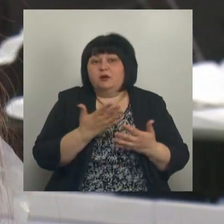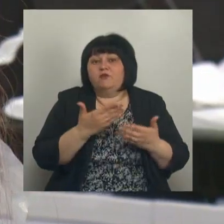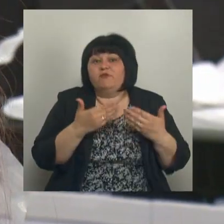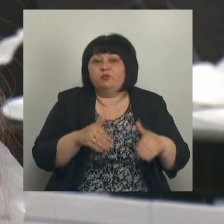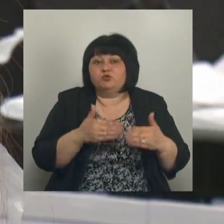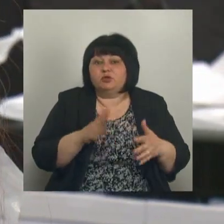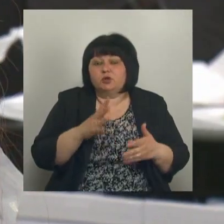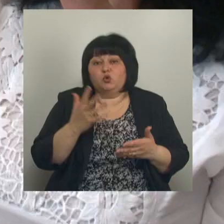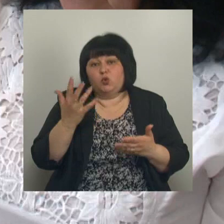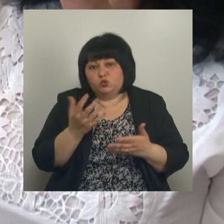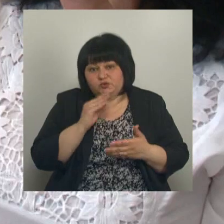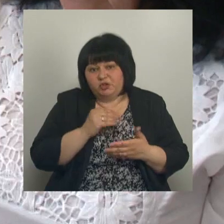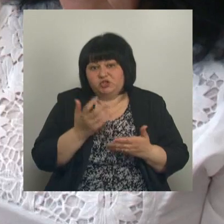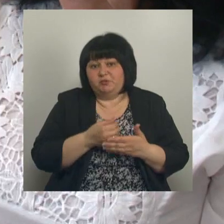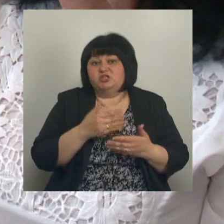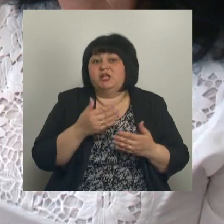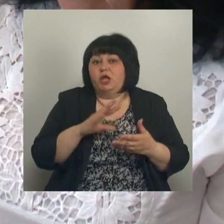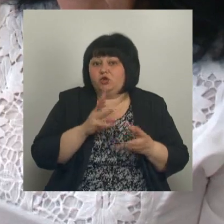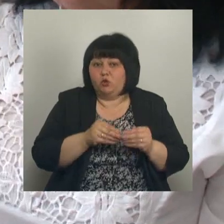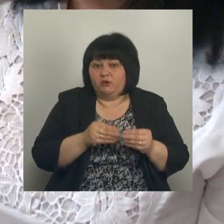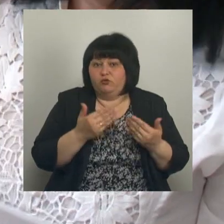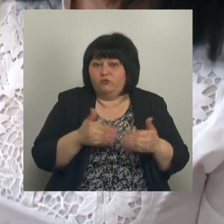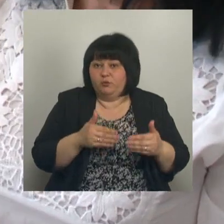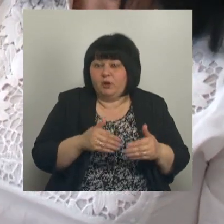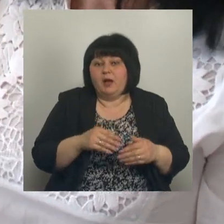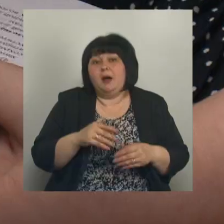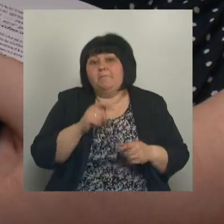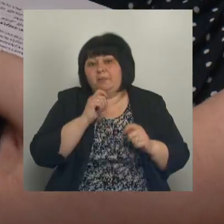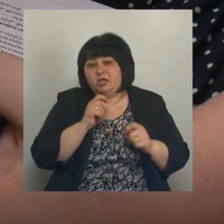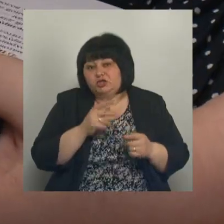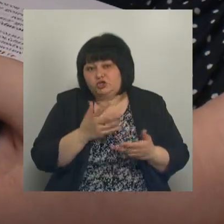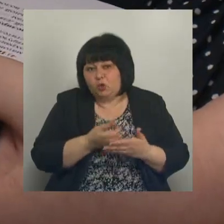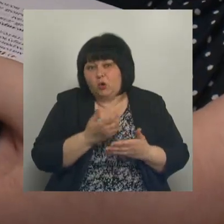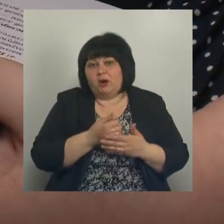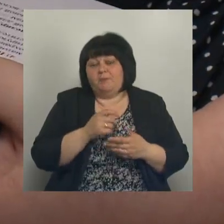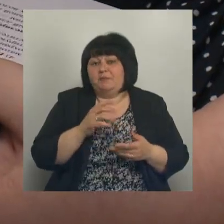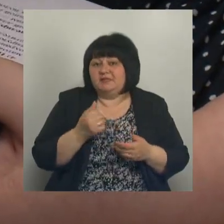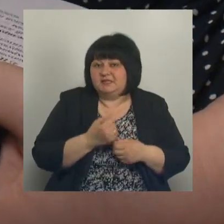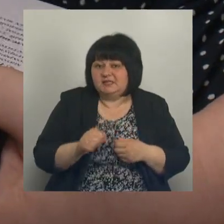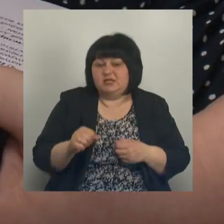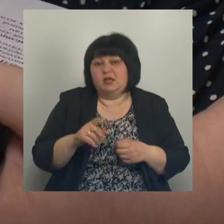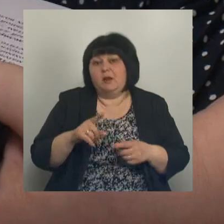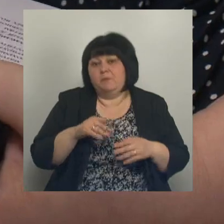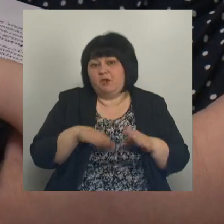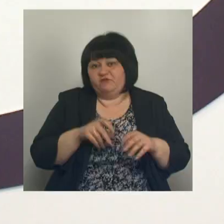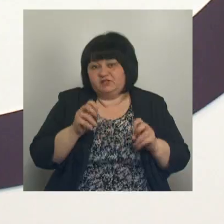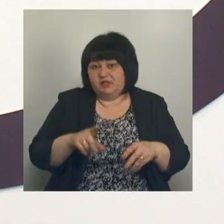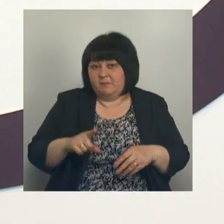которые успешно прошли итоговую аттестацию, а также призеров или победителей национальных и международных чемпионатов профмастерства.